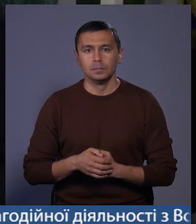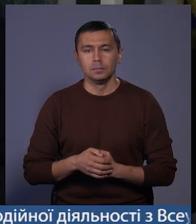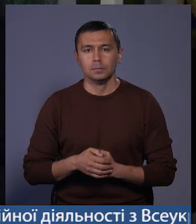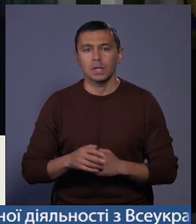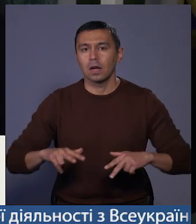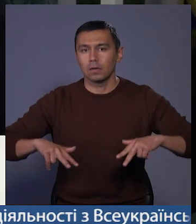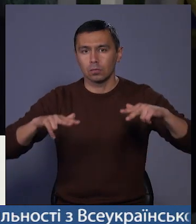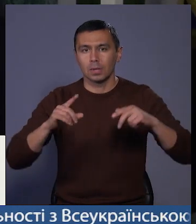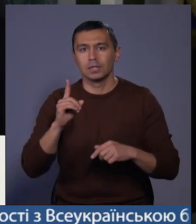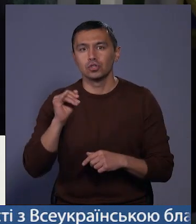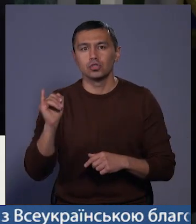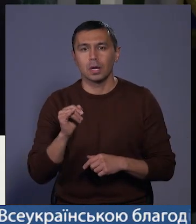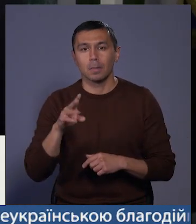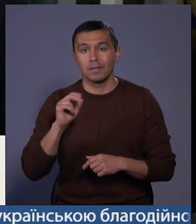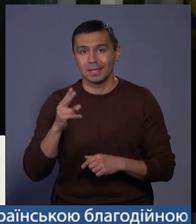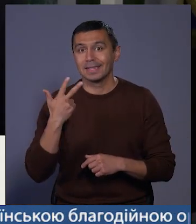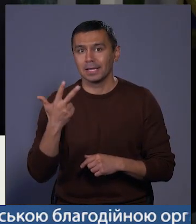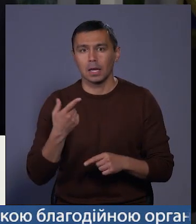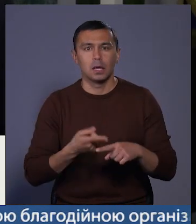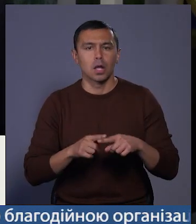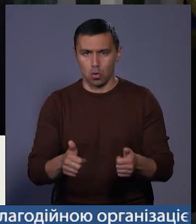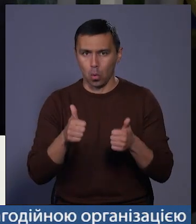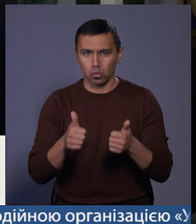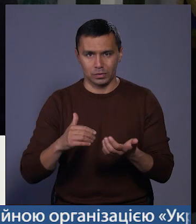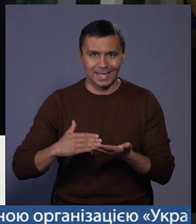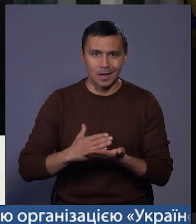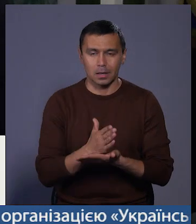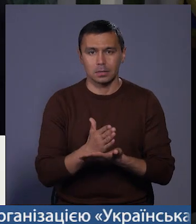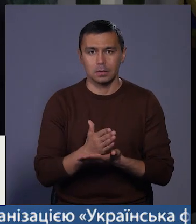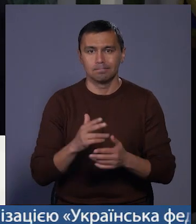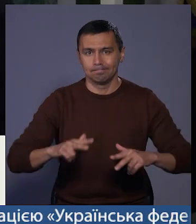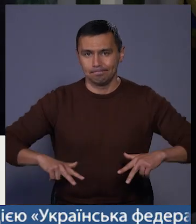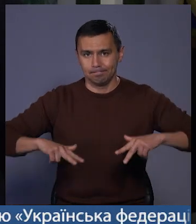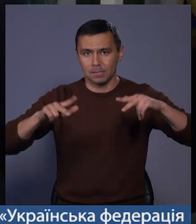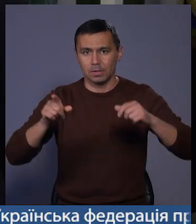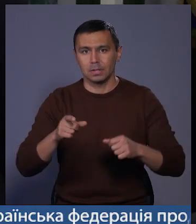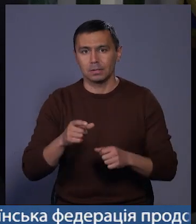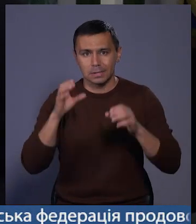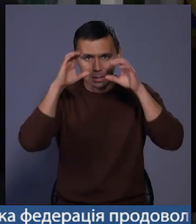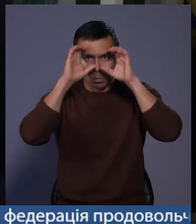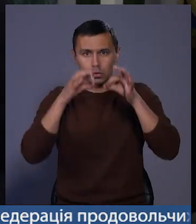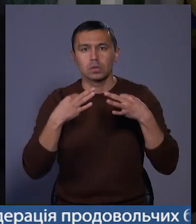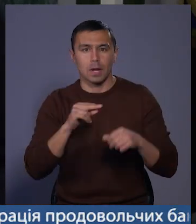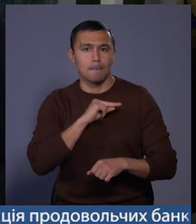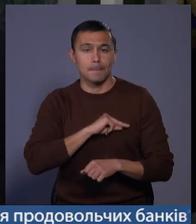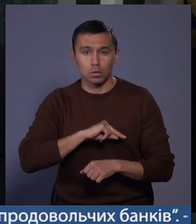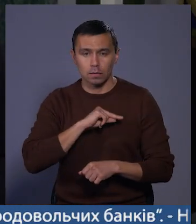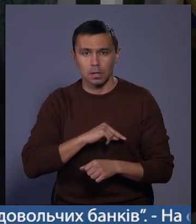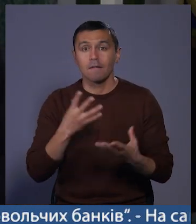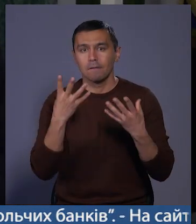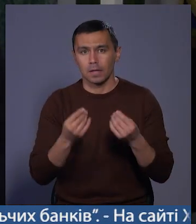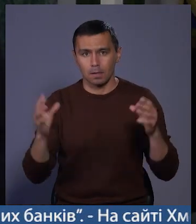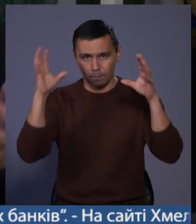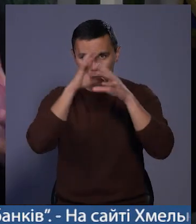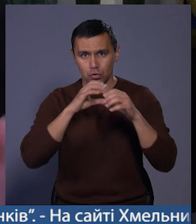Квадрокоптер DJI Mavic 3 Thermal – це хороший, якісний продукт. Він з тепловізором, дозволяє працювати і в день, і